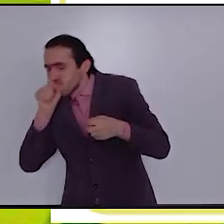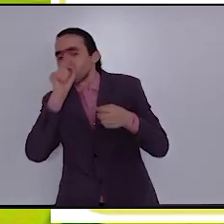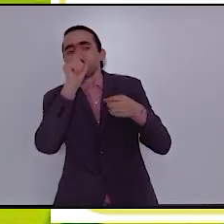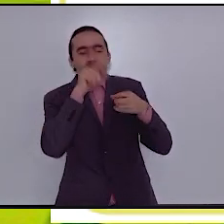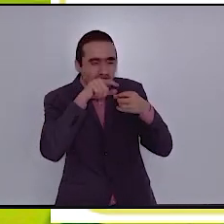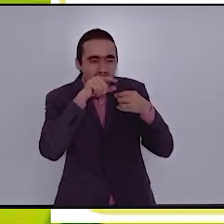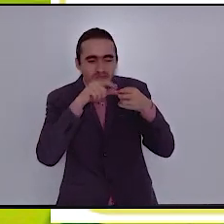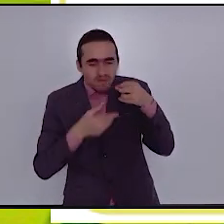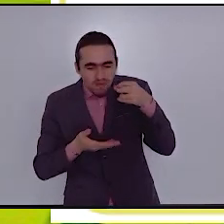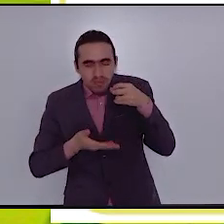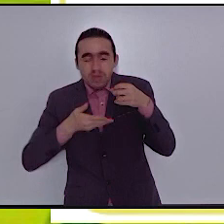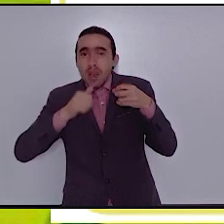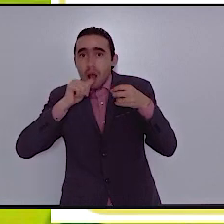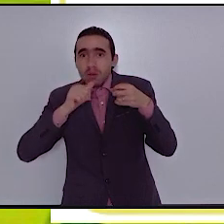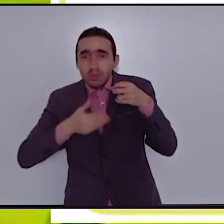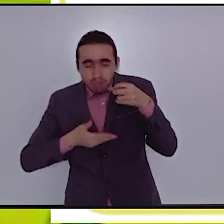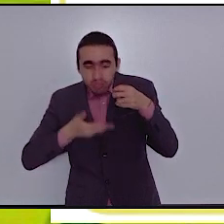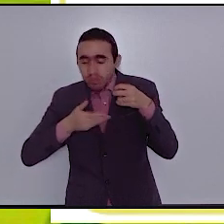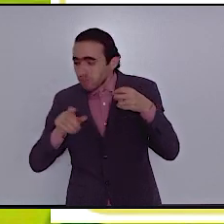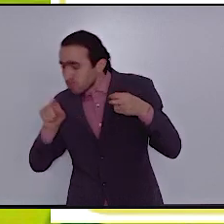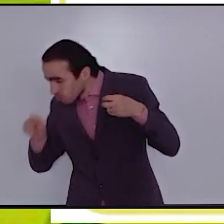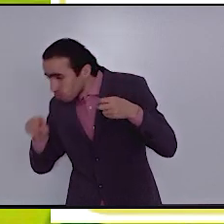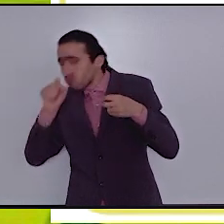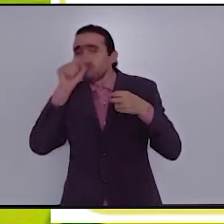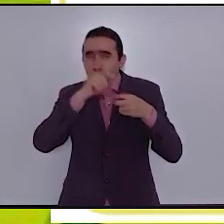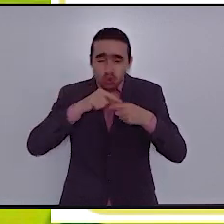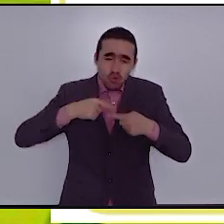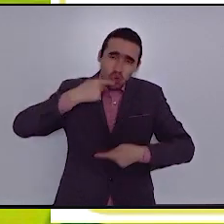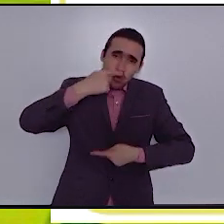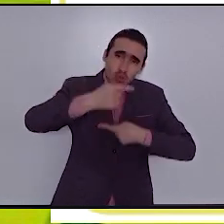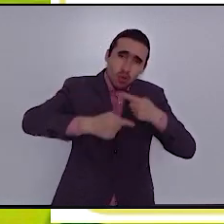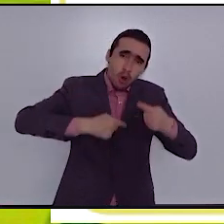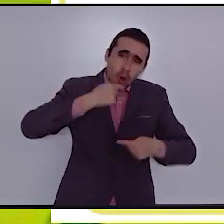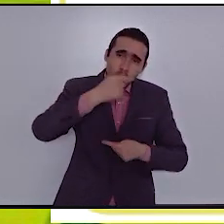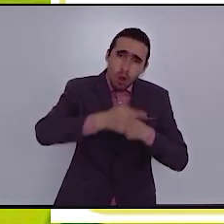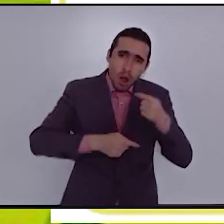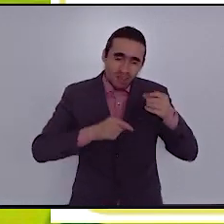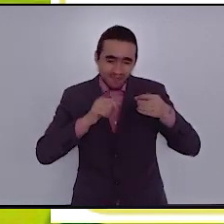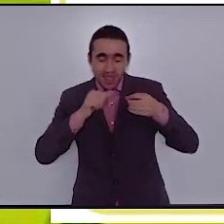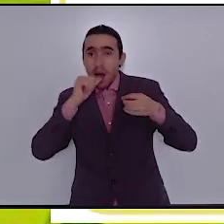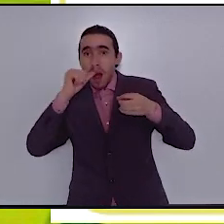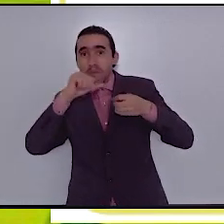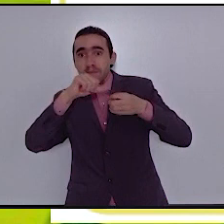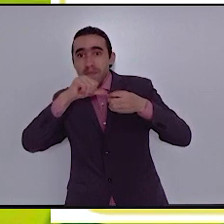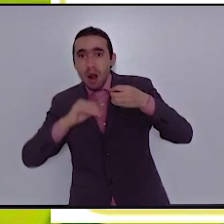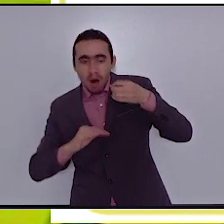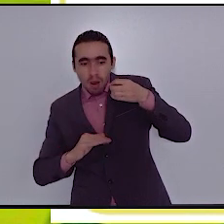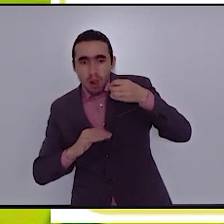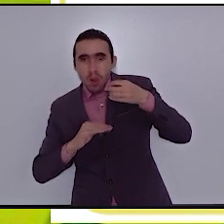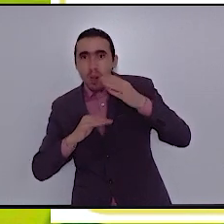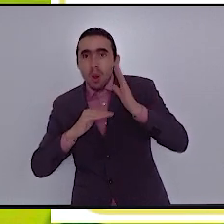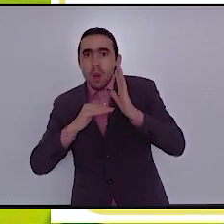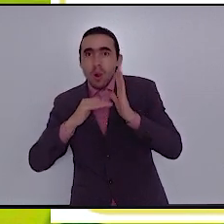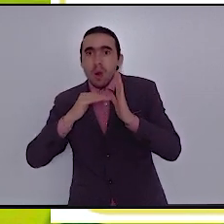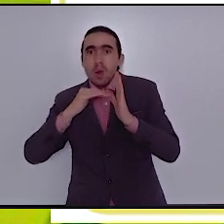فاستمر يرمي الحصى داخل الجرة ارتفع الماء وشريب